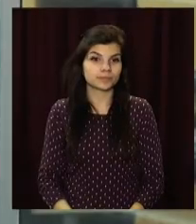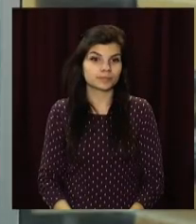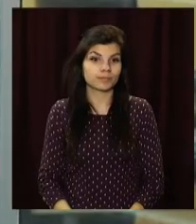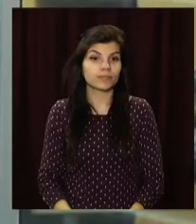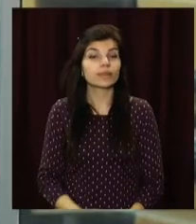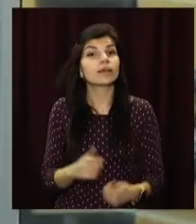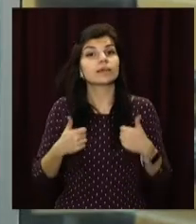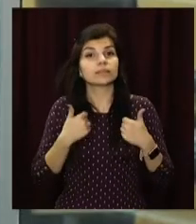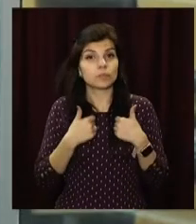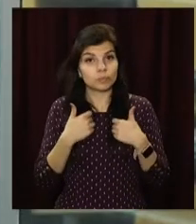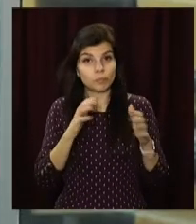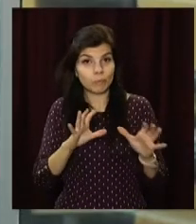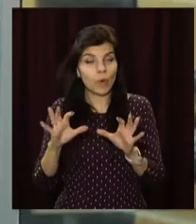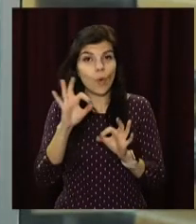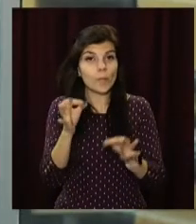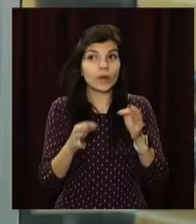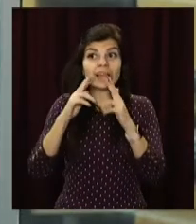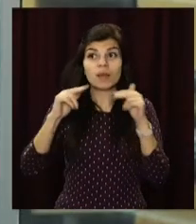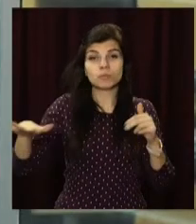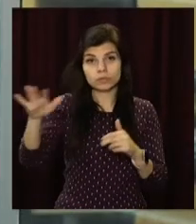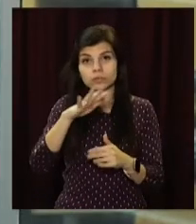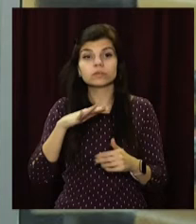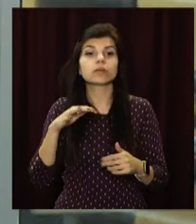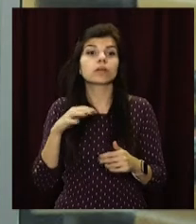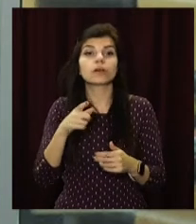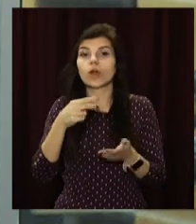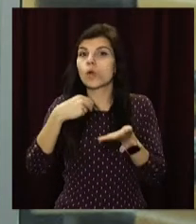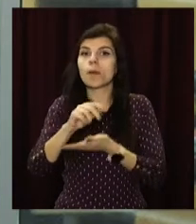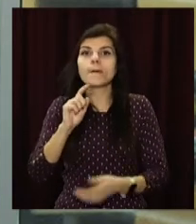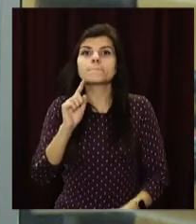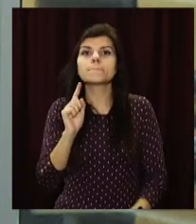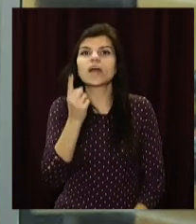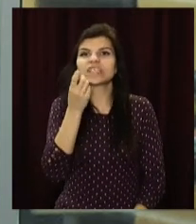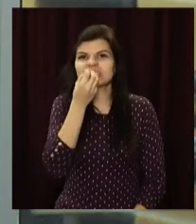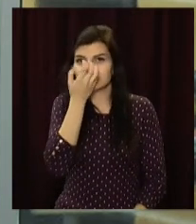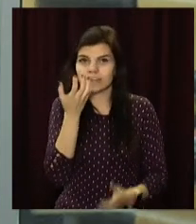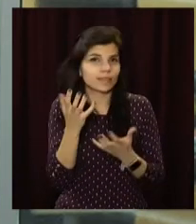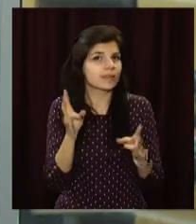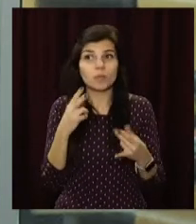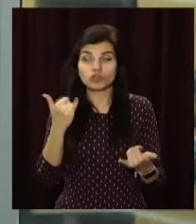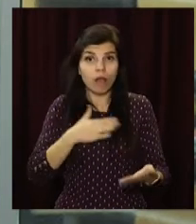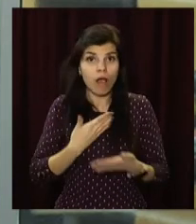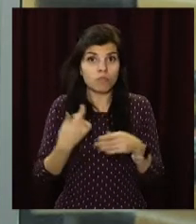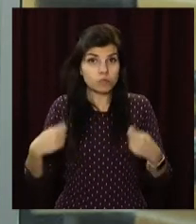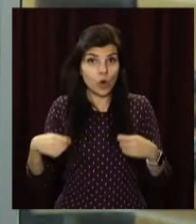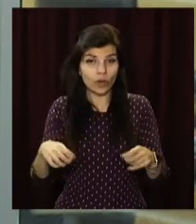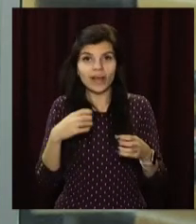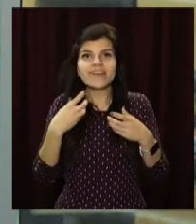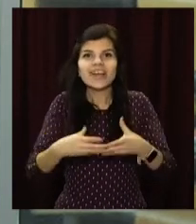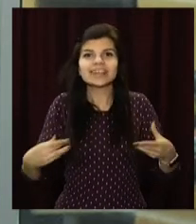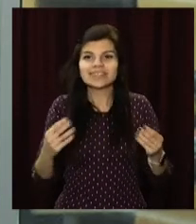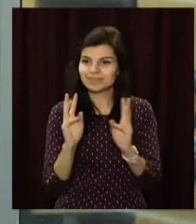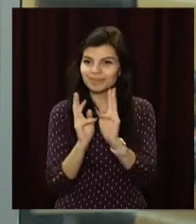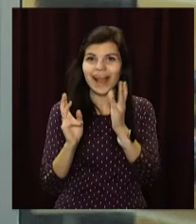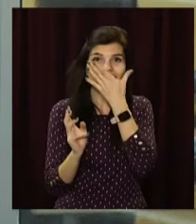Подбаймо про природу. Дніпрян закликають не збирати і не купувати первоцвіти. Навесні починається активна торгівля цими весняними квітами.